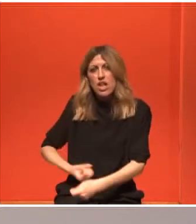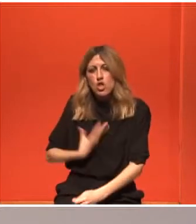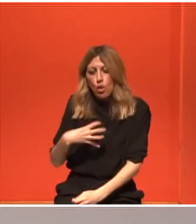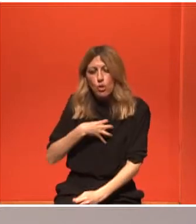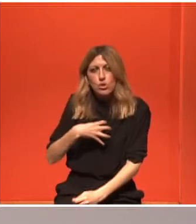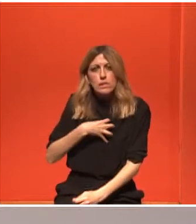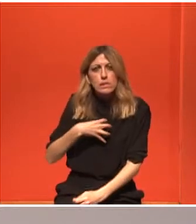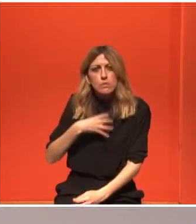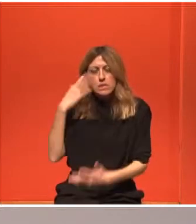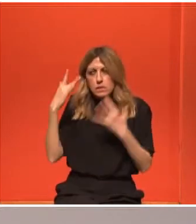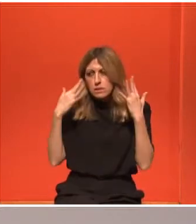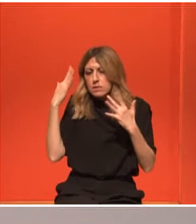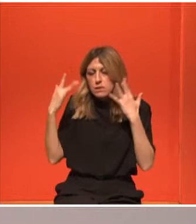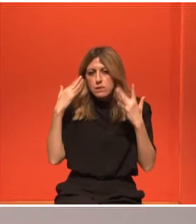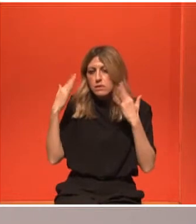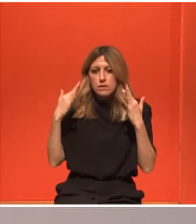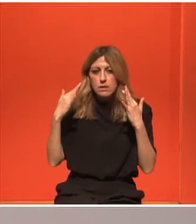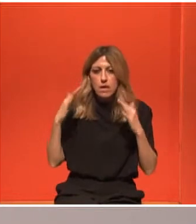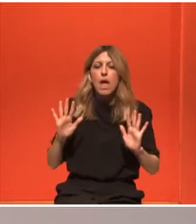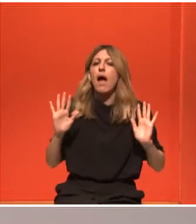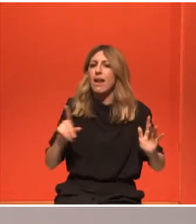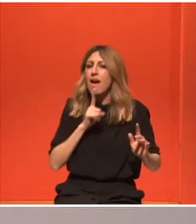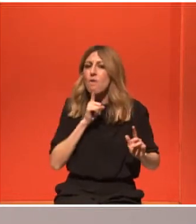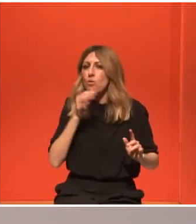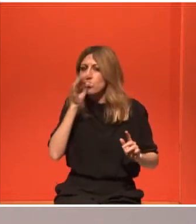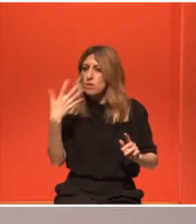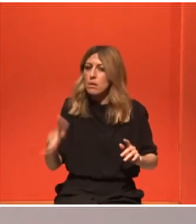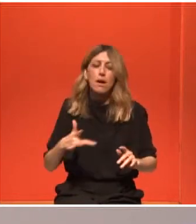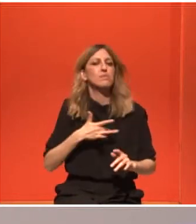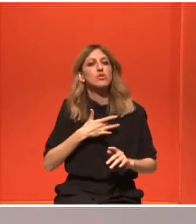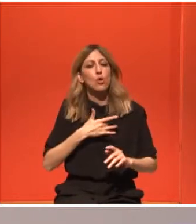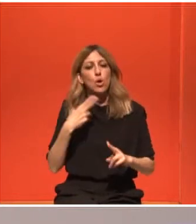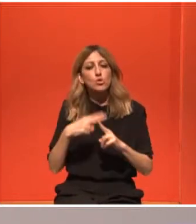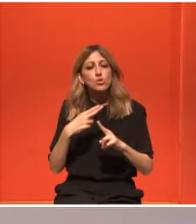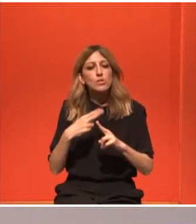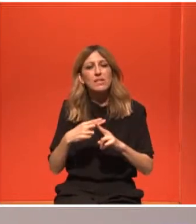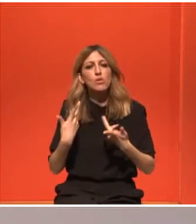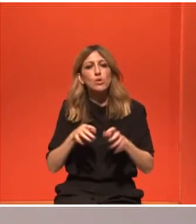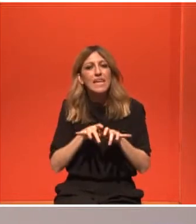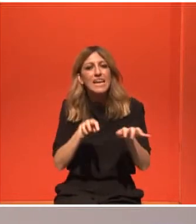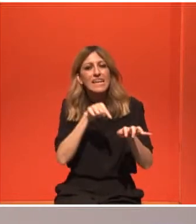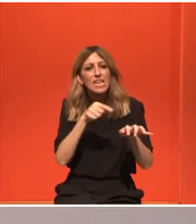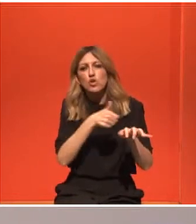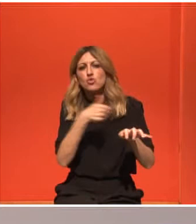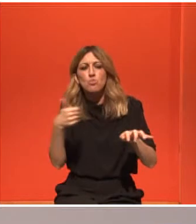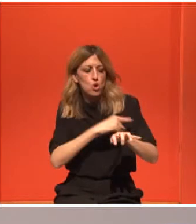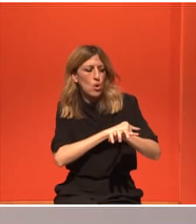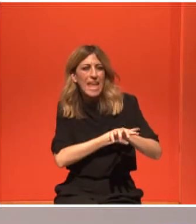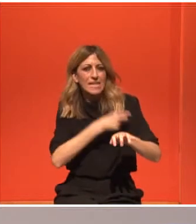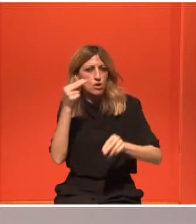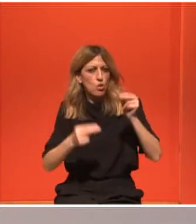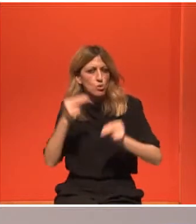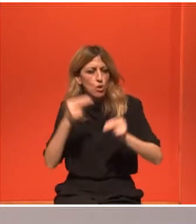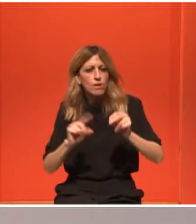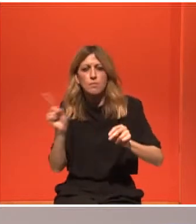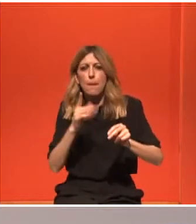απόλυτο δίκιο, θεωρώ πλέον τον καρκίνο μια ψυχοσωματική νόσο. Δηλαδή, θεωρώ ότι δίνει ένα μήνυμα ο εγκέφαλος για κάποιο λόγο, είτε